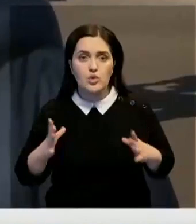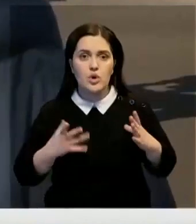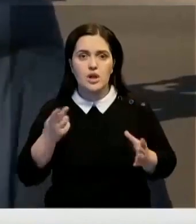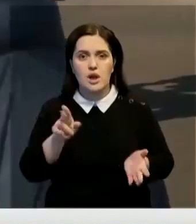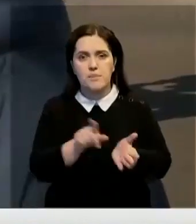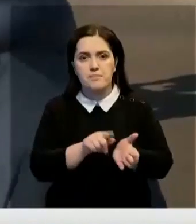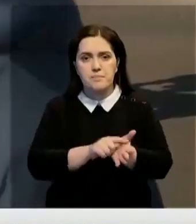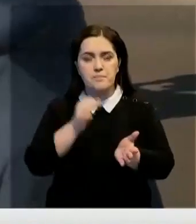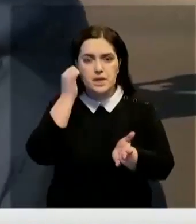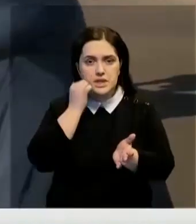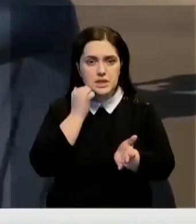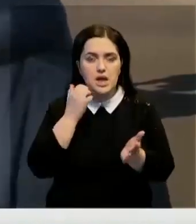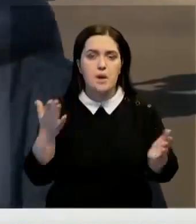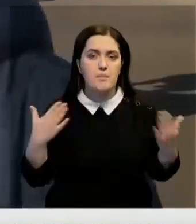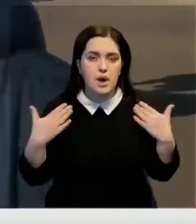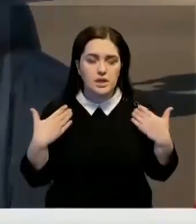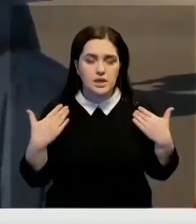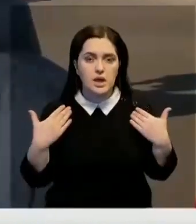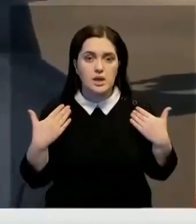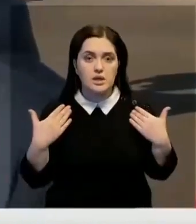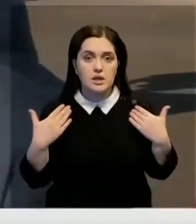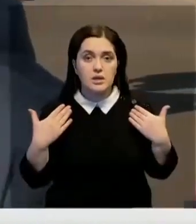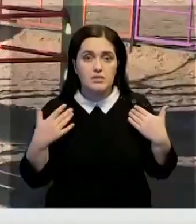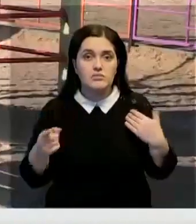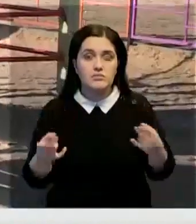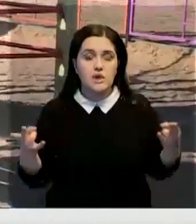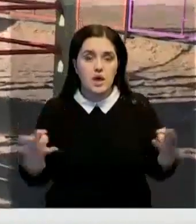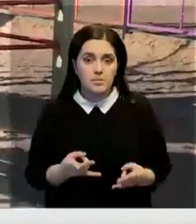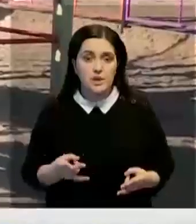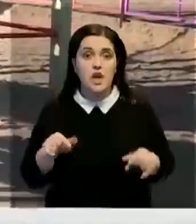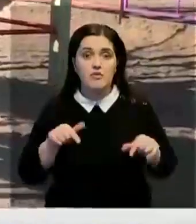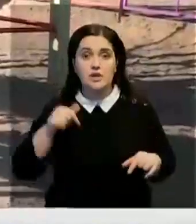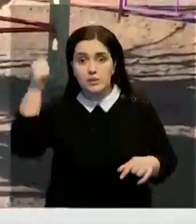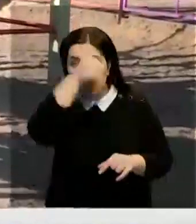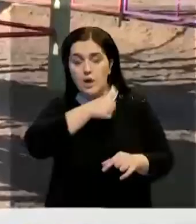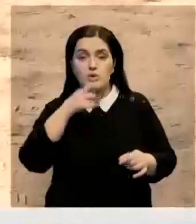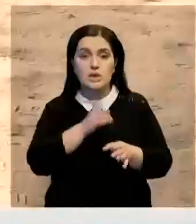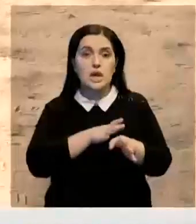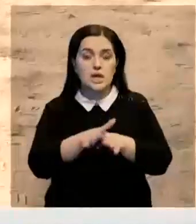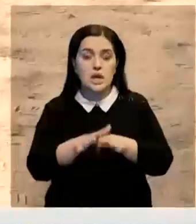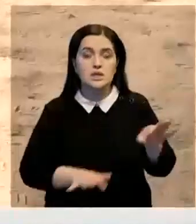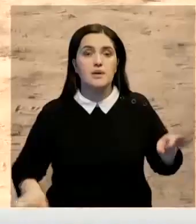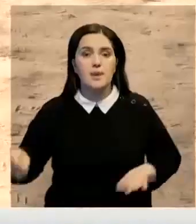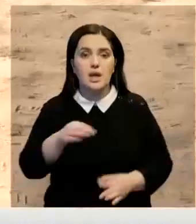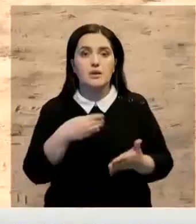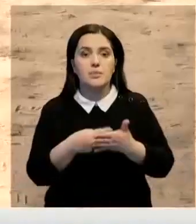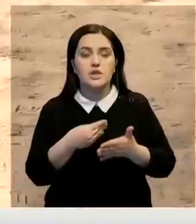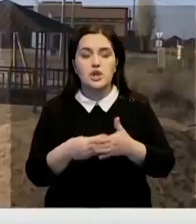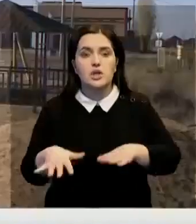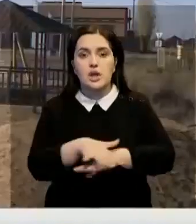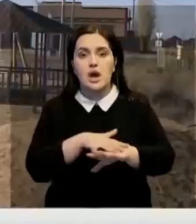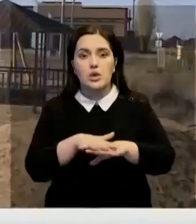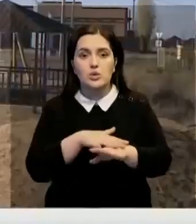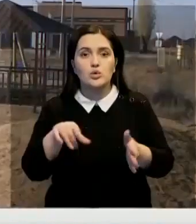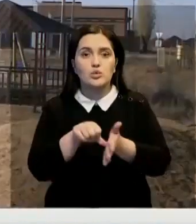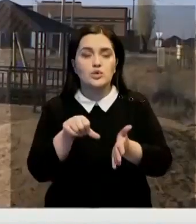пенсионеров, парк какой-нибудь. Вот это вот необходимо. В этом году на реализацию проектов в рамках бюджета народного участия в